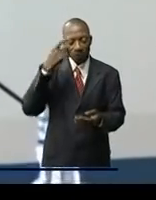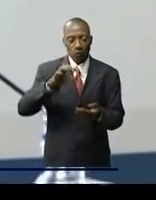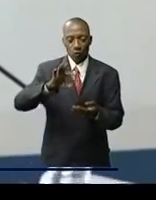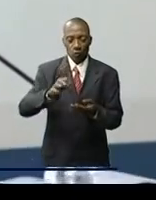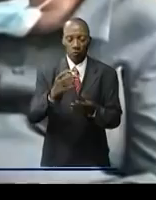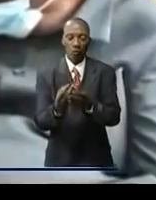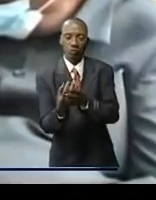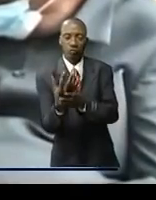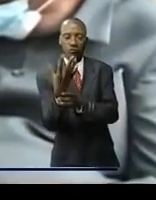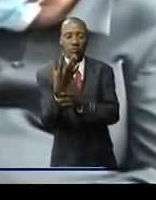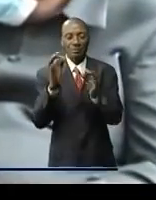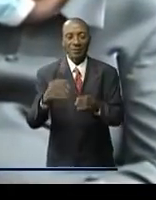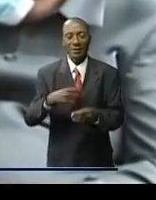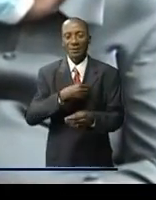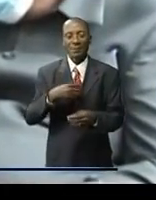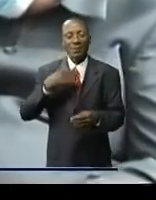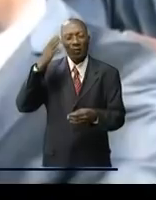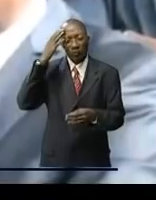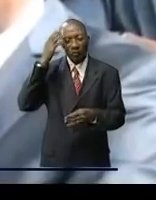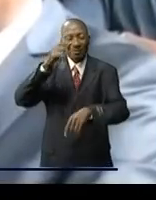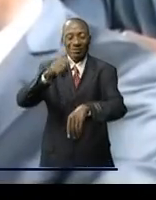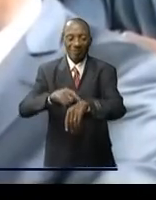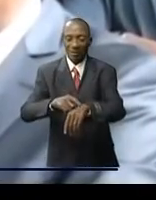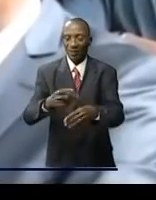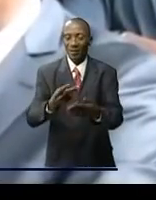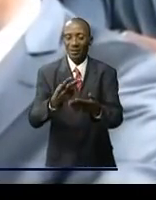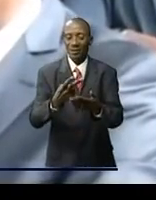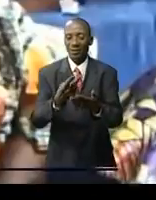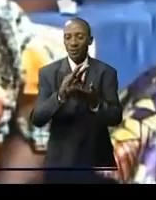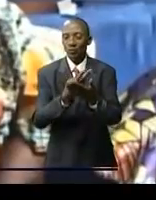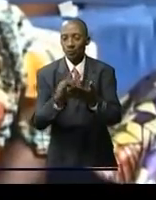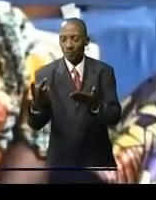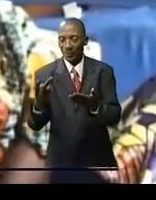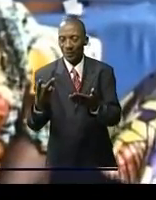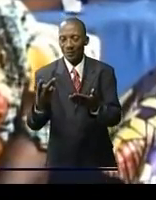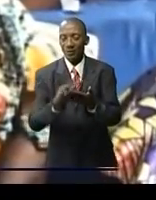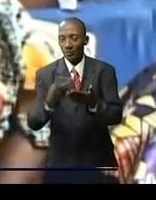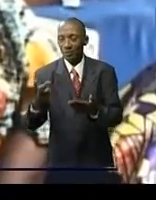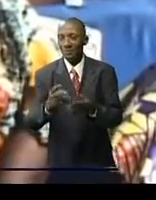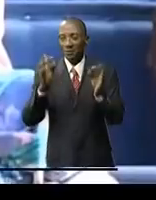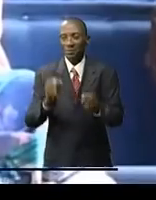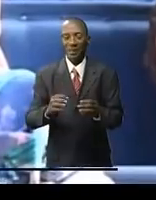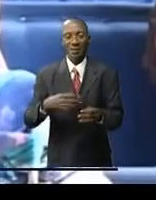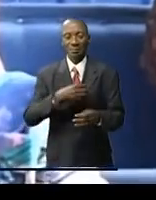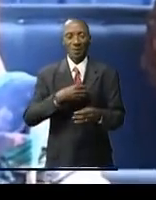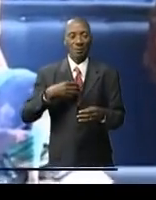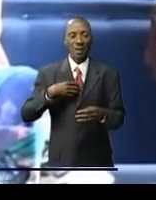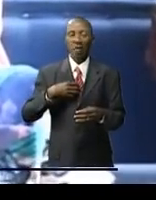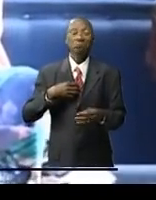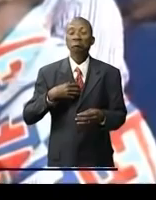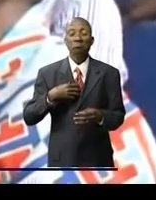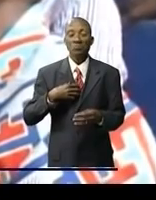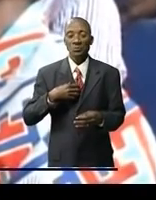d'avant récolte de même qu'il manque de formation quant à l'utilisation des pesticides et l'utilisation des pesticides homologués ou non